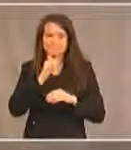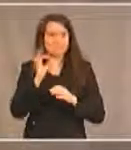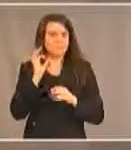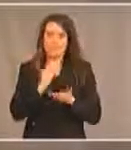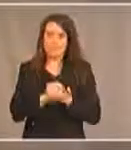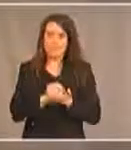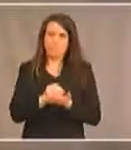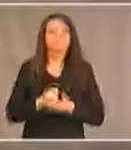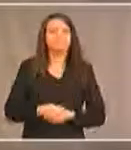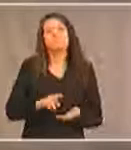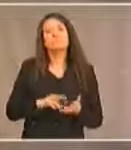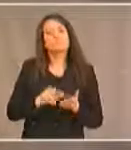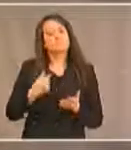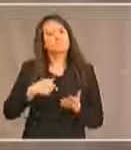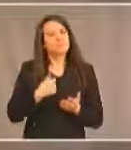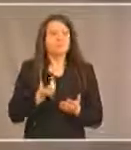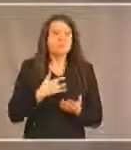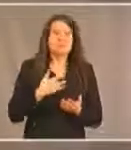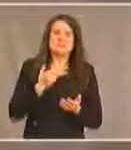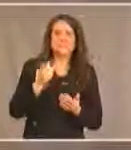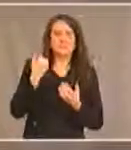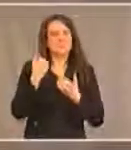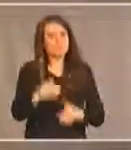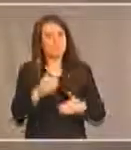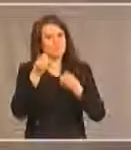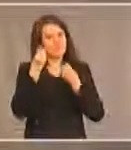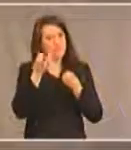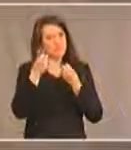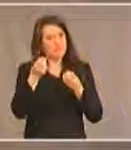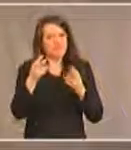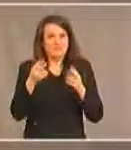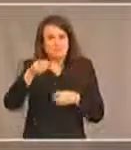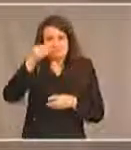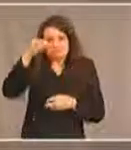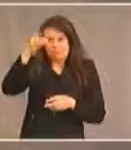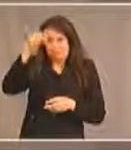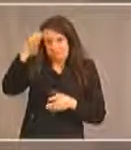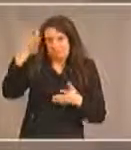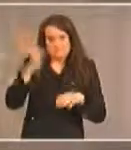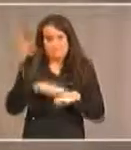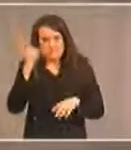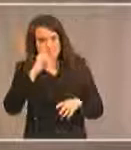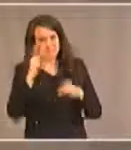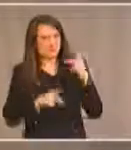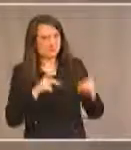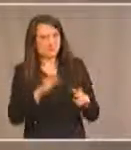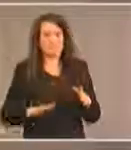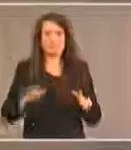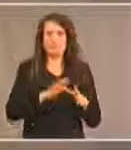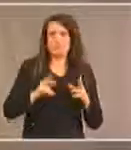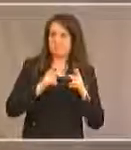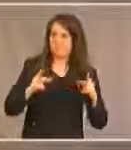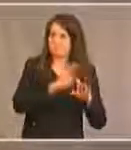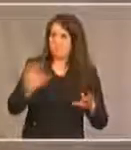alors nous sommes assez limités dans nos connaissances des expériences des gens au pays